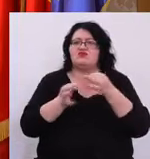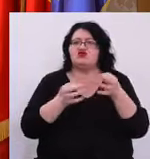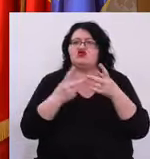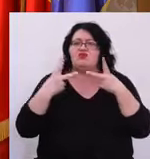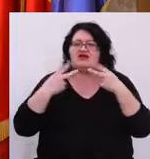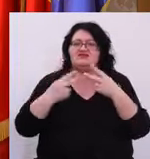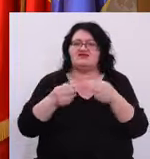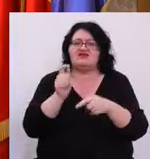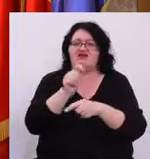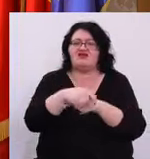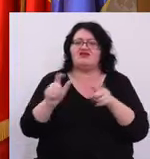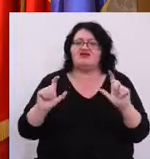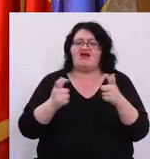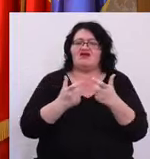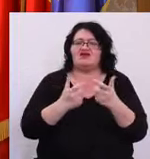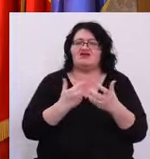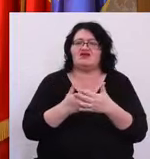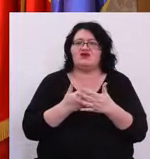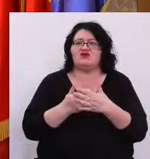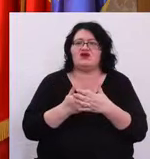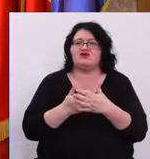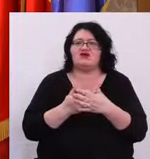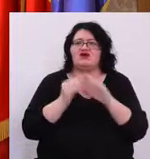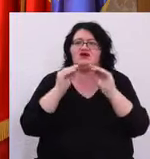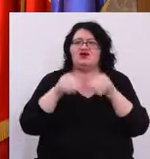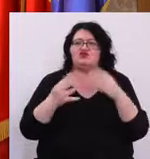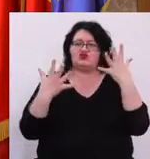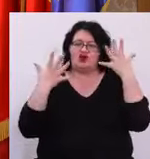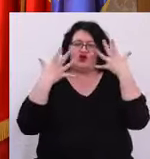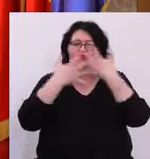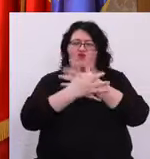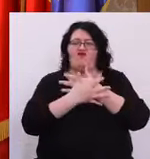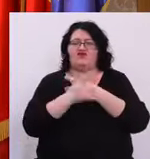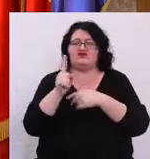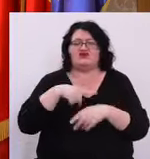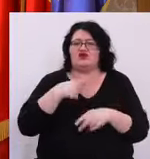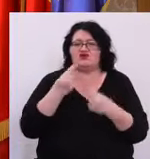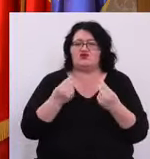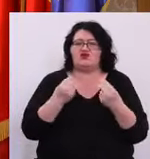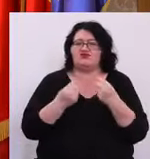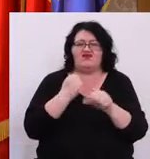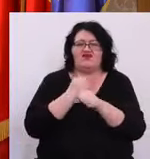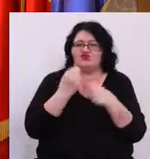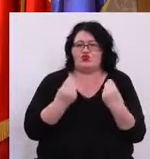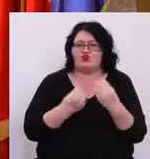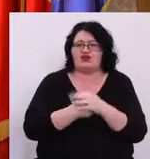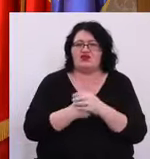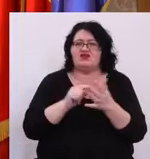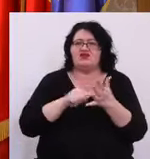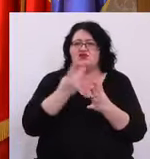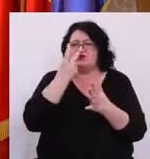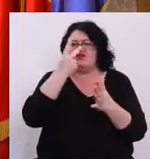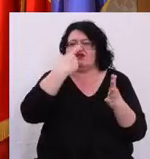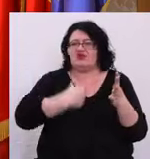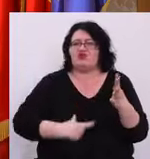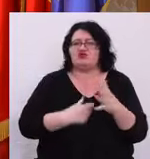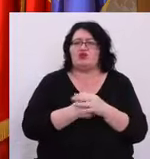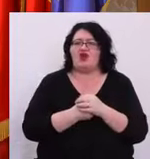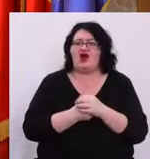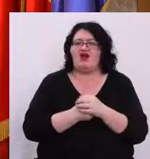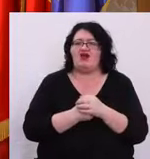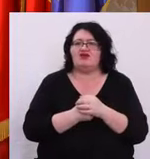și mai stricte decât carantina Cred că asta duce la o confuzie care nu este productivă Deci din punctul meu de vedere